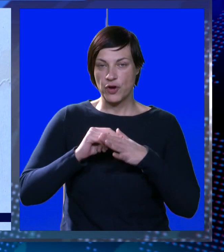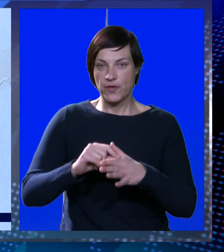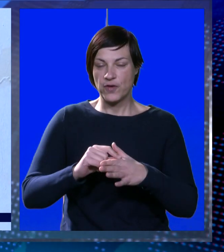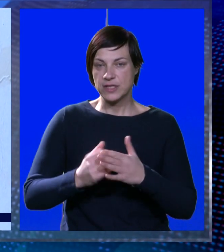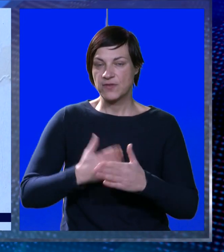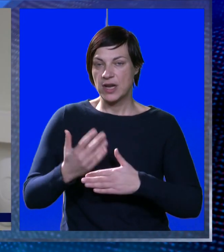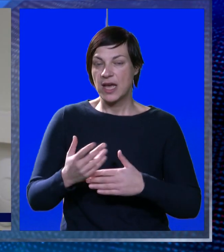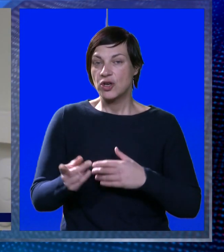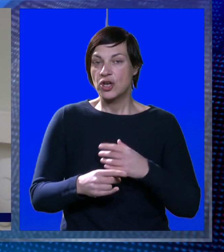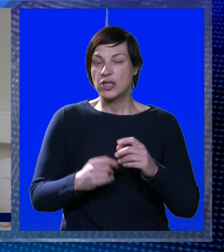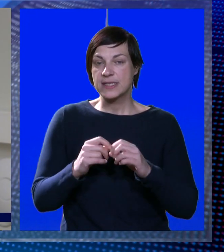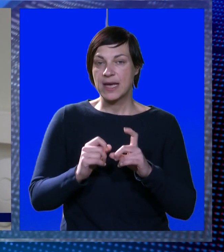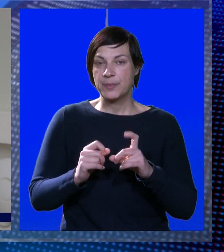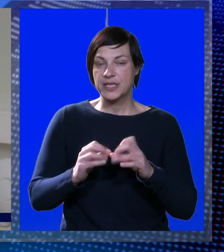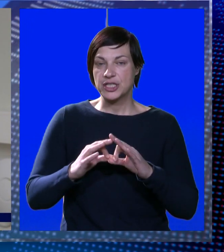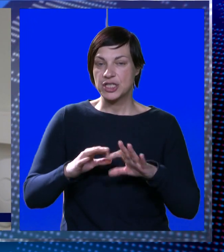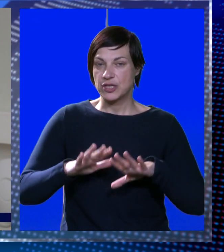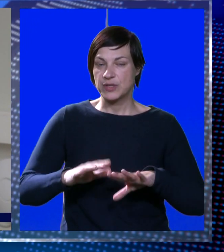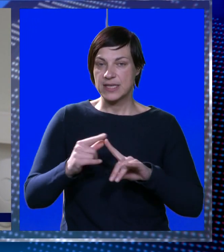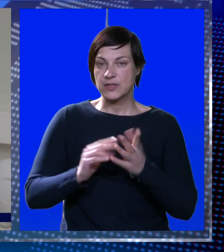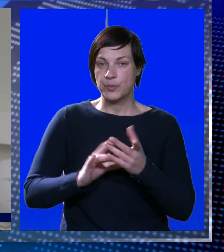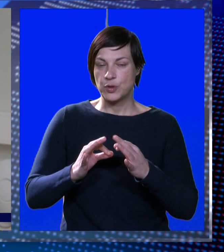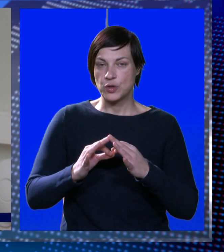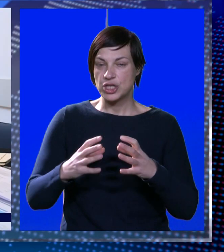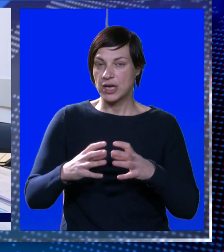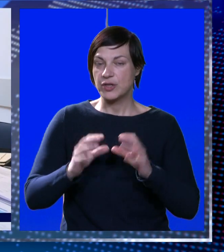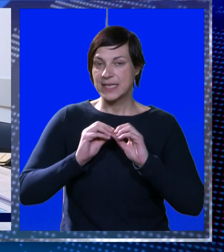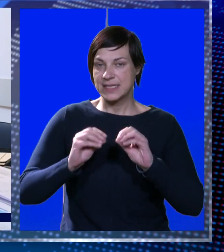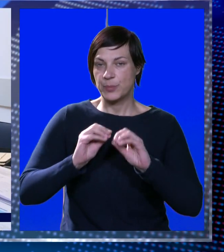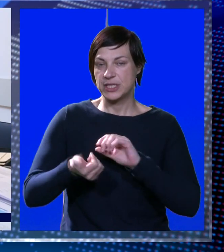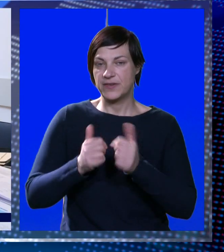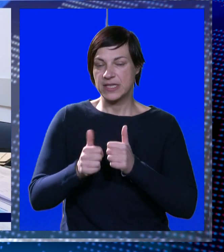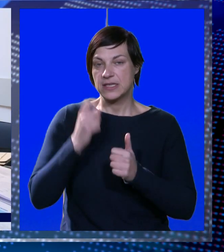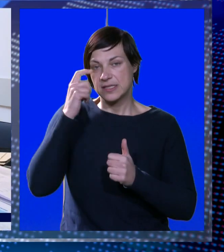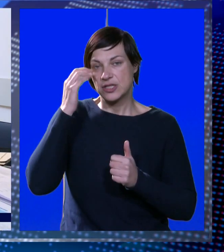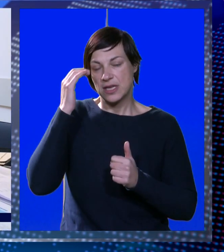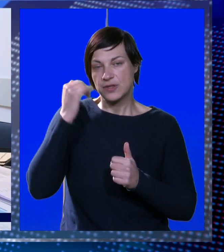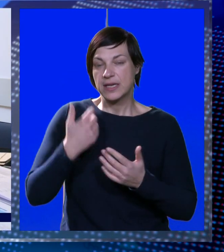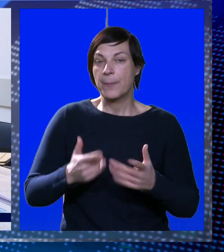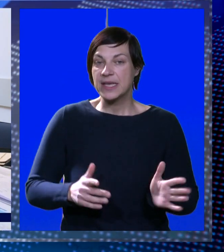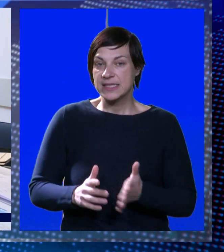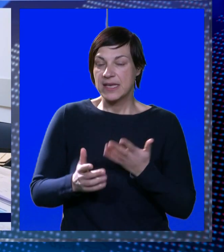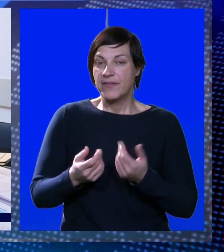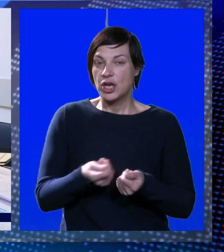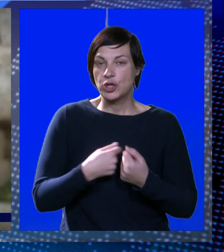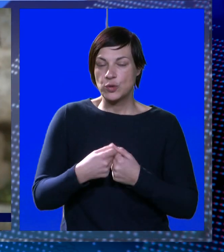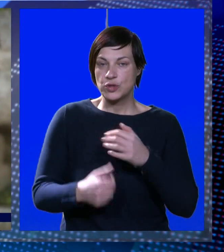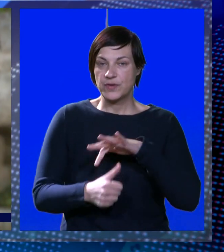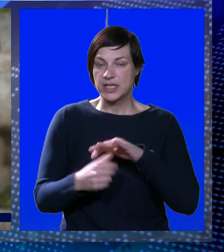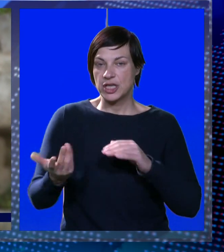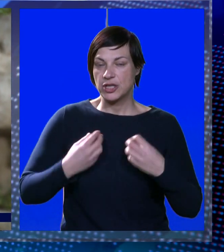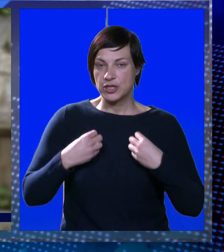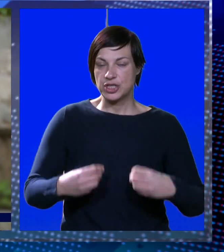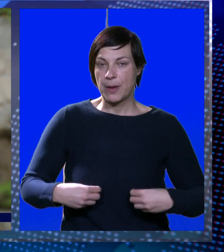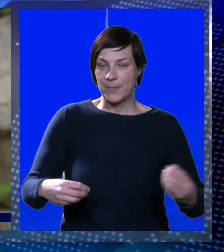novo vodstvo. Nakon odlaska Dživa Brčića koji je zasio u pročaničku fotelju odjela za obrazovanje, šport, socijalnu, skrbi, civilno društvo, na